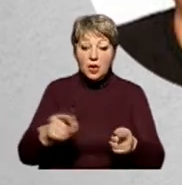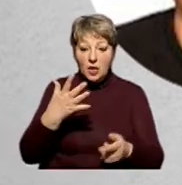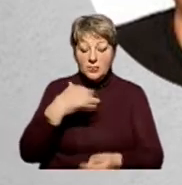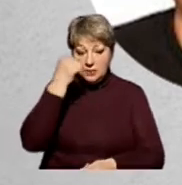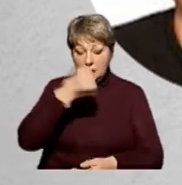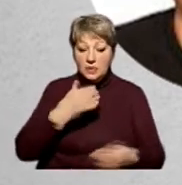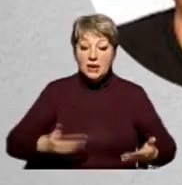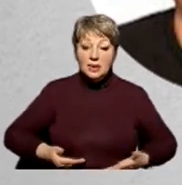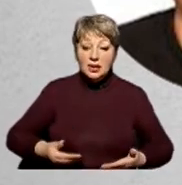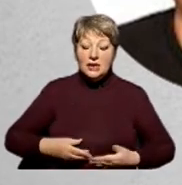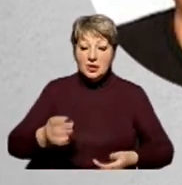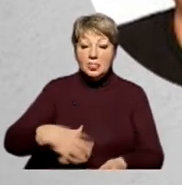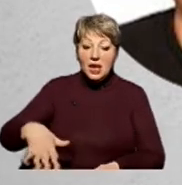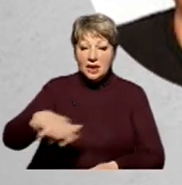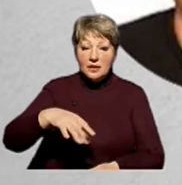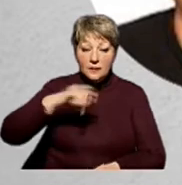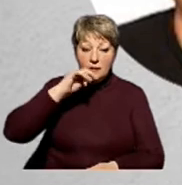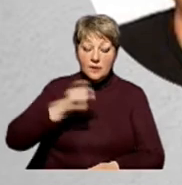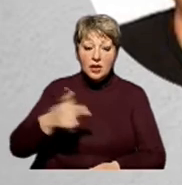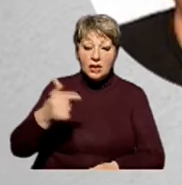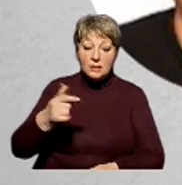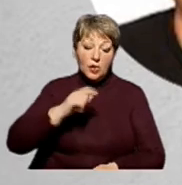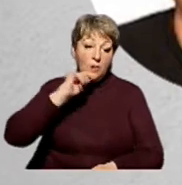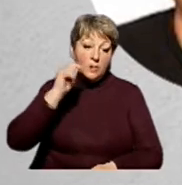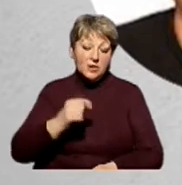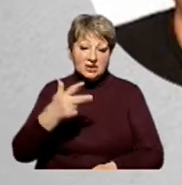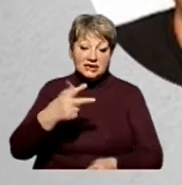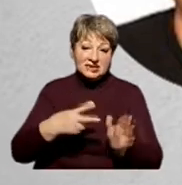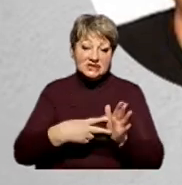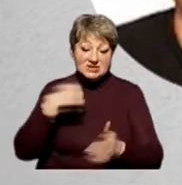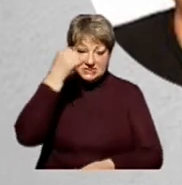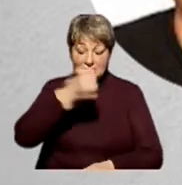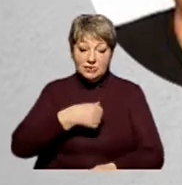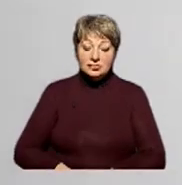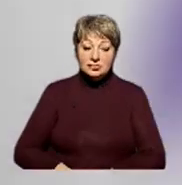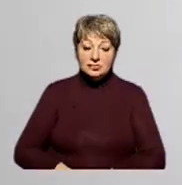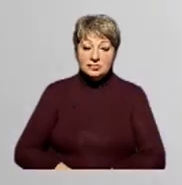останніх п'яти років проживає на території України. Громадянин України – 37 років.